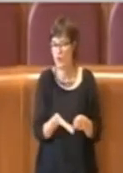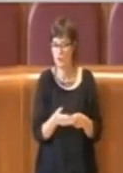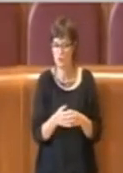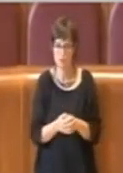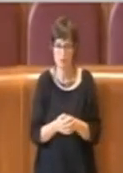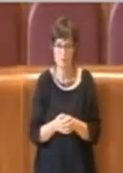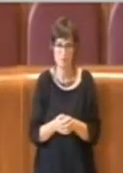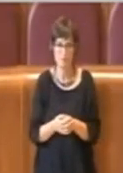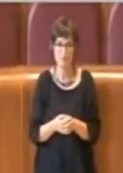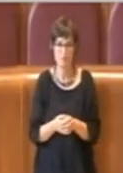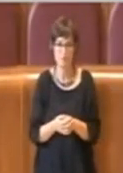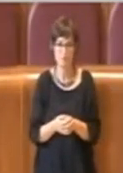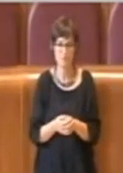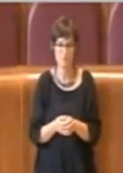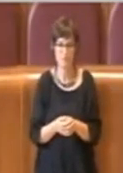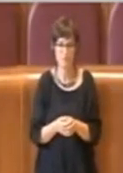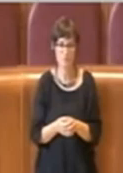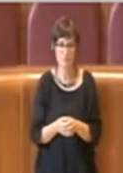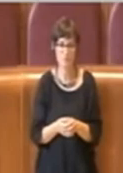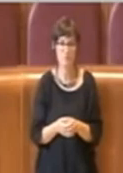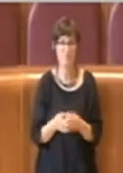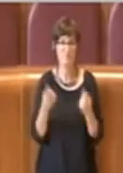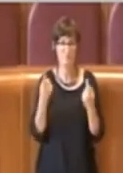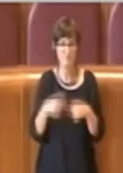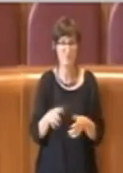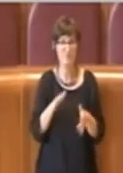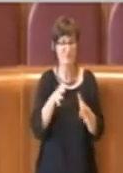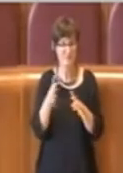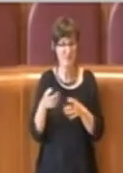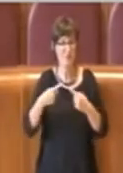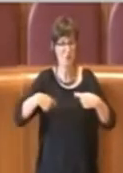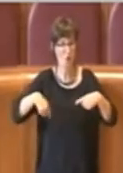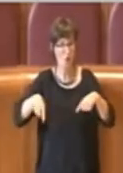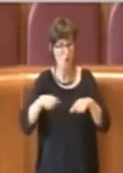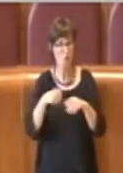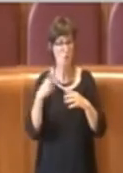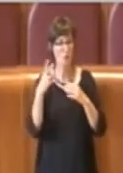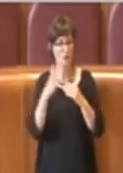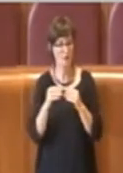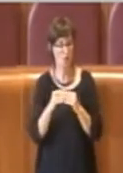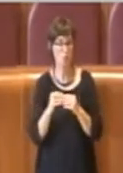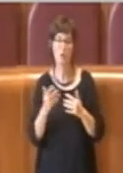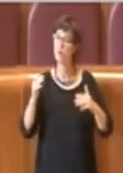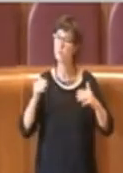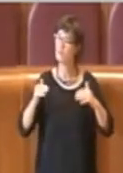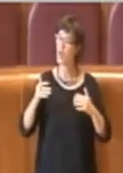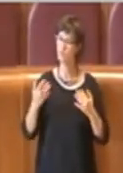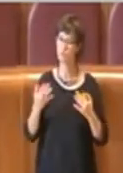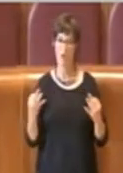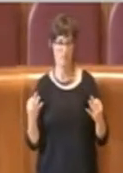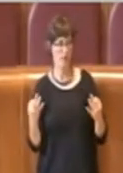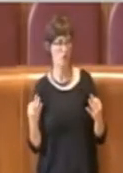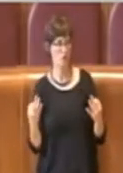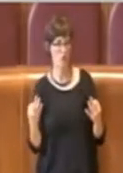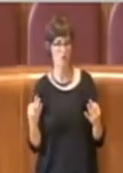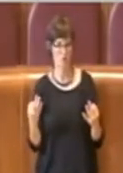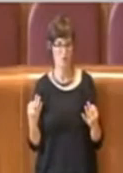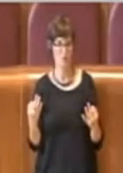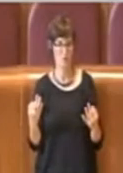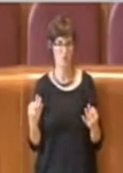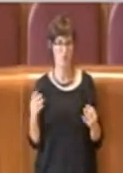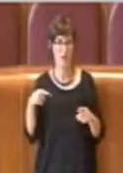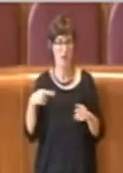viene costituito così un organo esecutivo ampio e bilanciato tra questi soggetti, favorendo maggiormente i soggetti